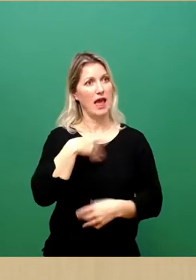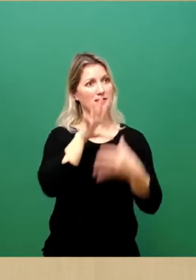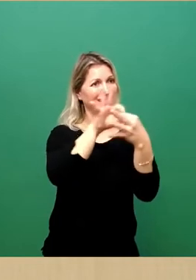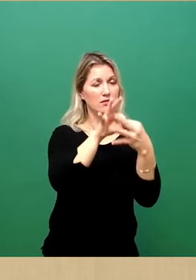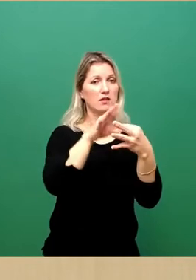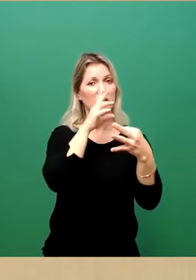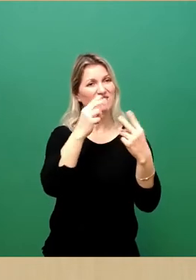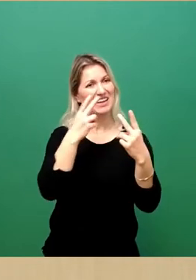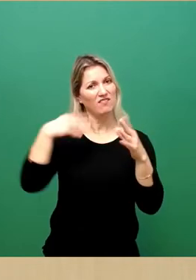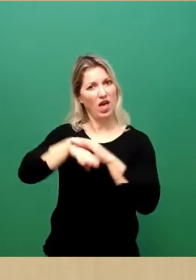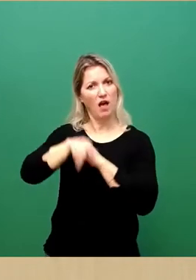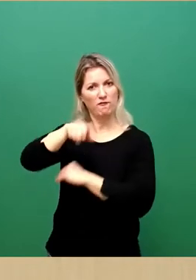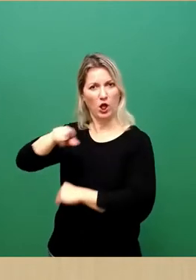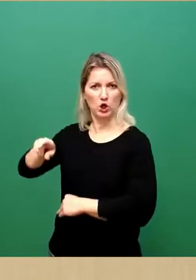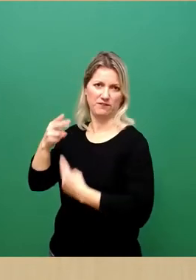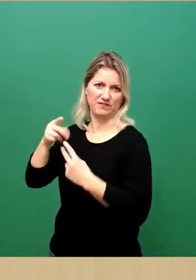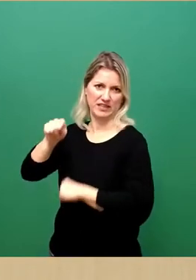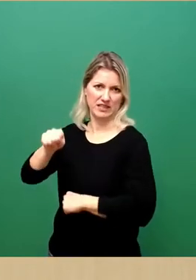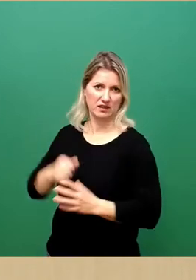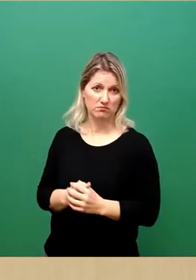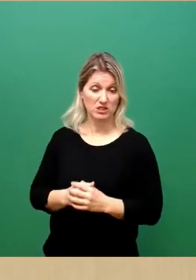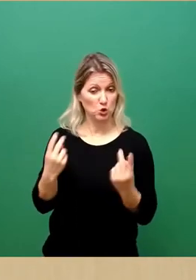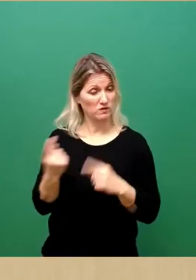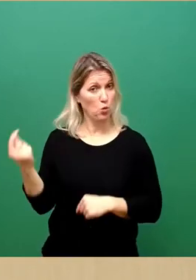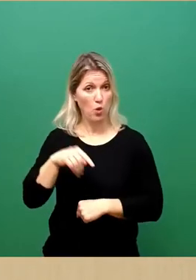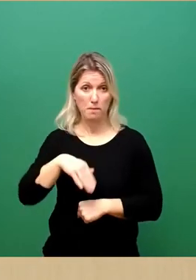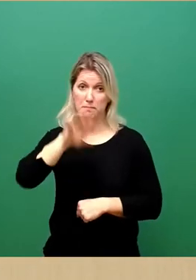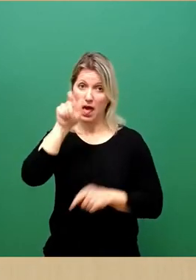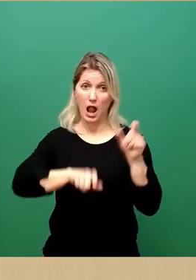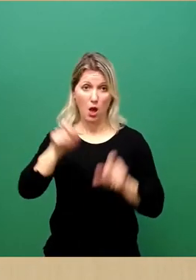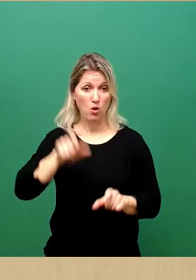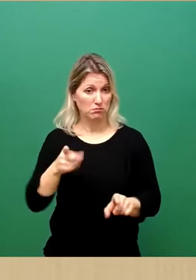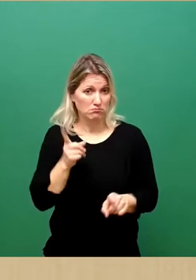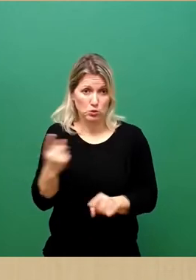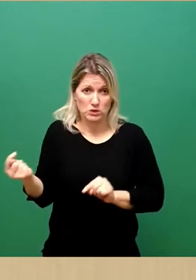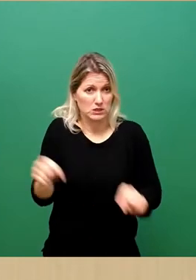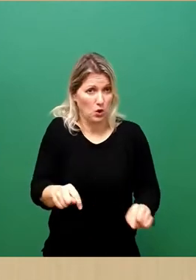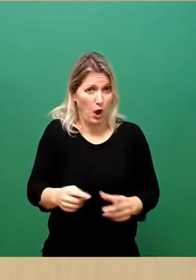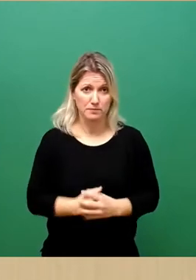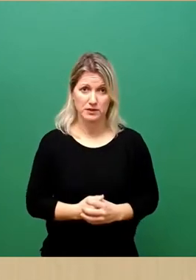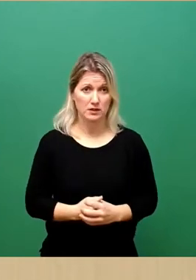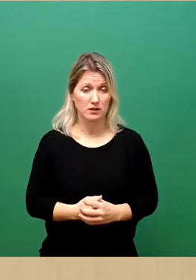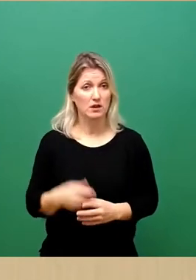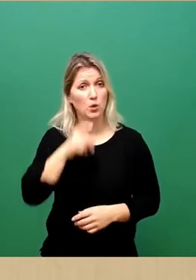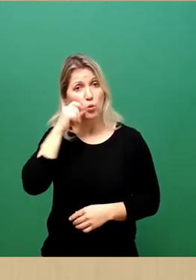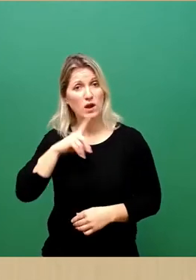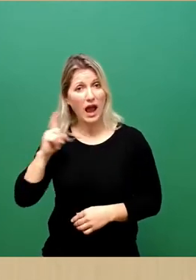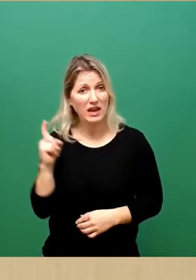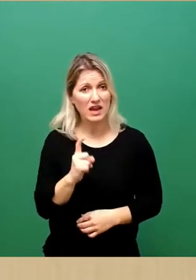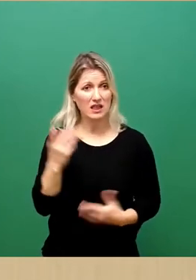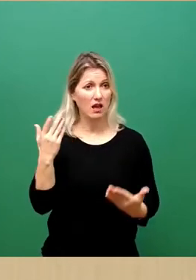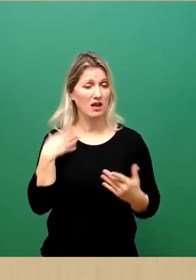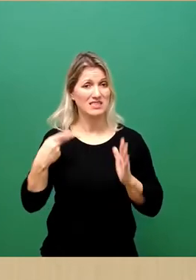Fest steht, es werden mehr Menschen hierher kommen. Es müssen mehr Menschen nach Dresden kommen. Aus der Ukraine, aber auch aus Syrien,